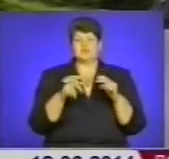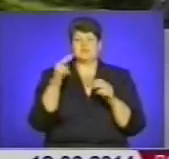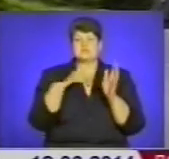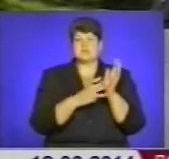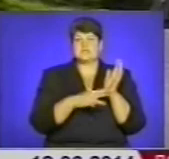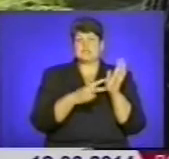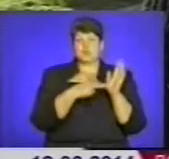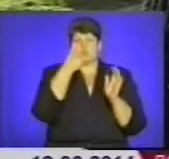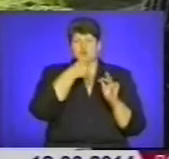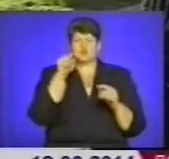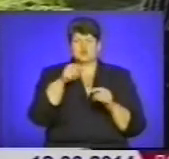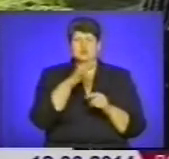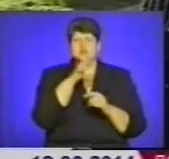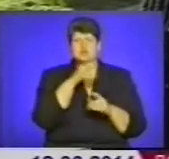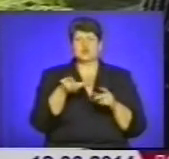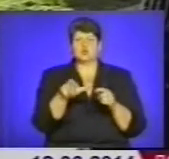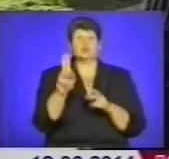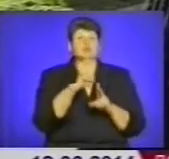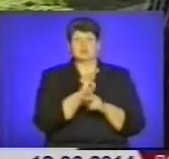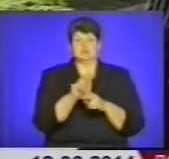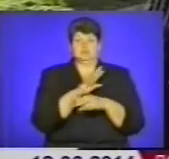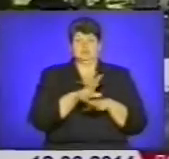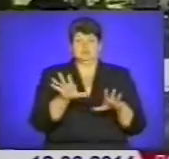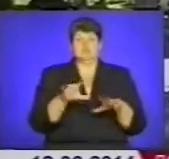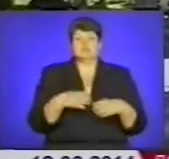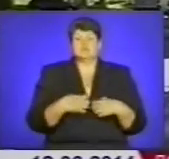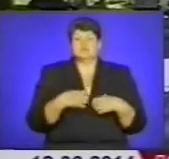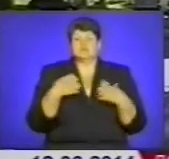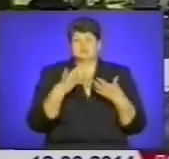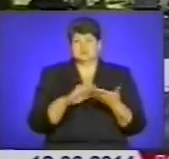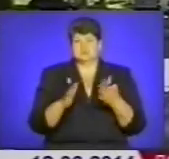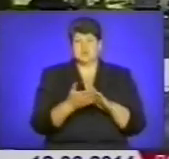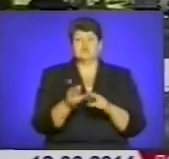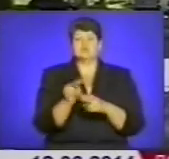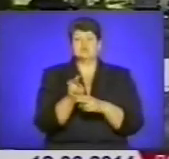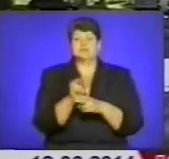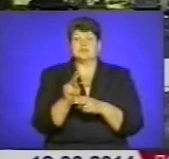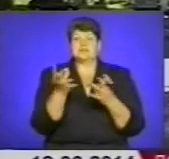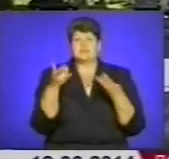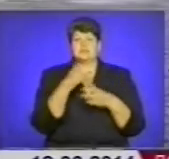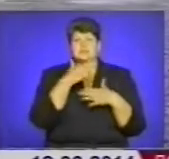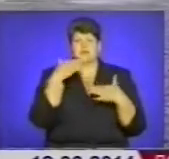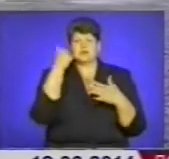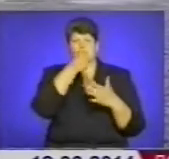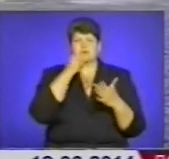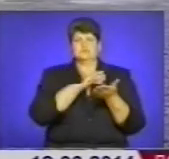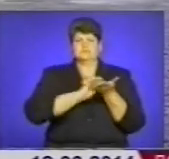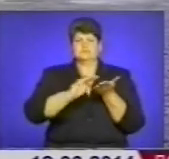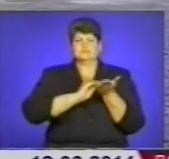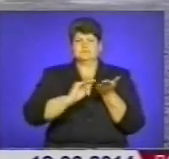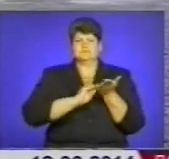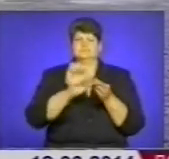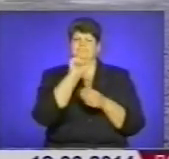З того часу до дороги ніхто не брався. Вона була у жахливому стані, тож, щоб привезти до ладу, довелося не один рік писати звернення,